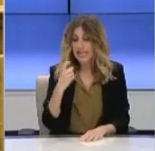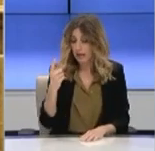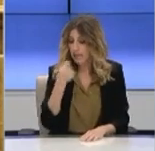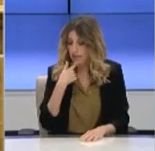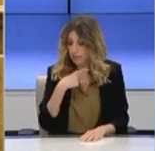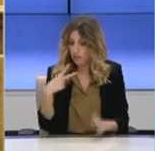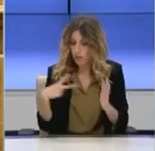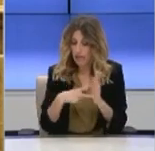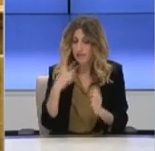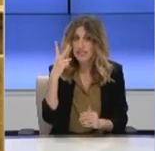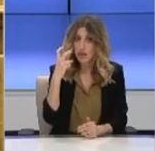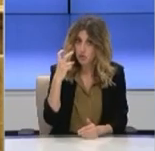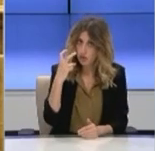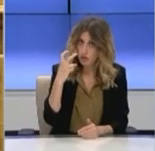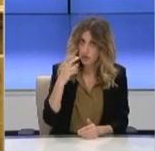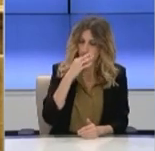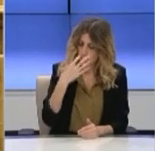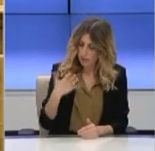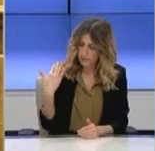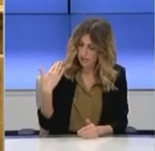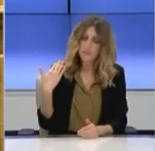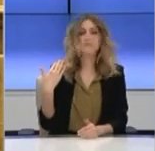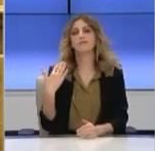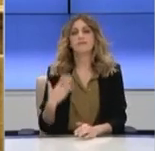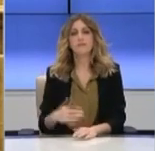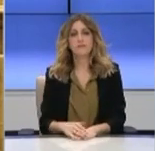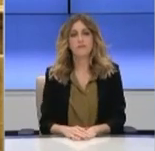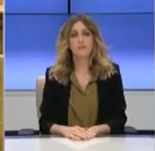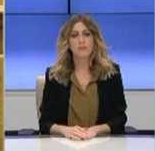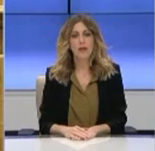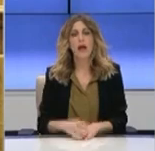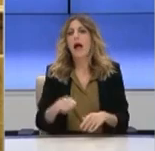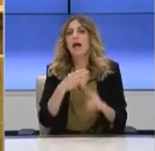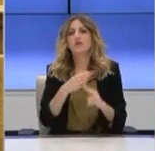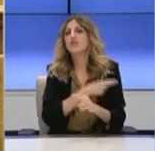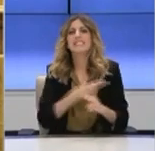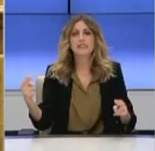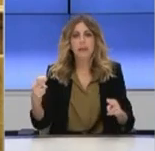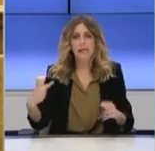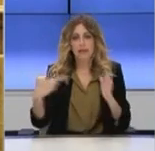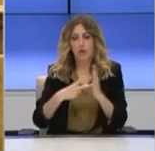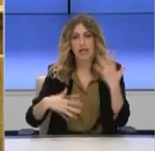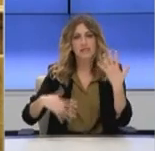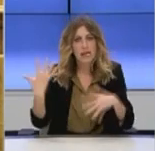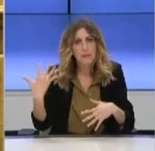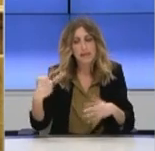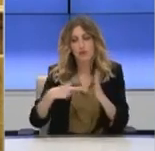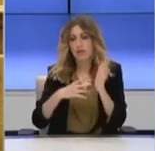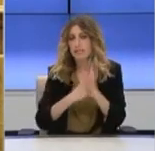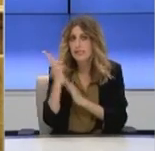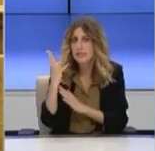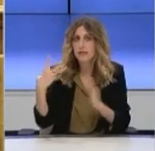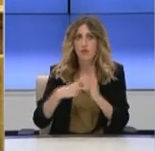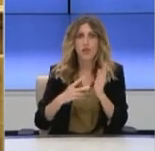31 Σεπτεμβρίου του 2020. Το είπα και πριν. Με άλλα λόγια, είμαστε πολύ πτωχευμένοι σήμερα από ότι ήμασταν το 15, το 14,